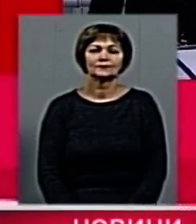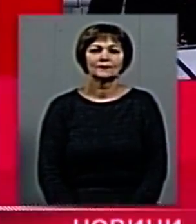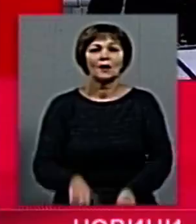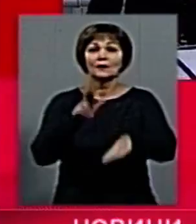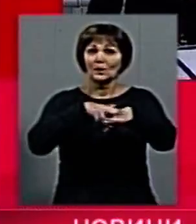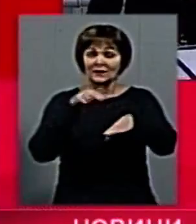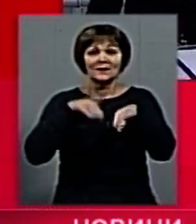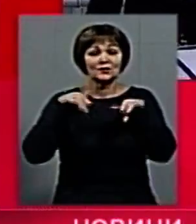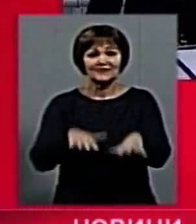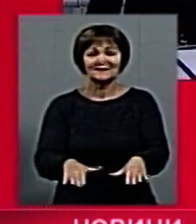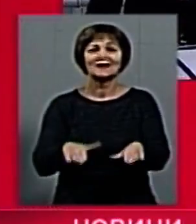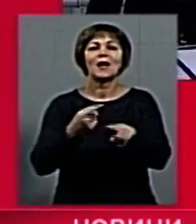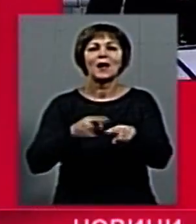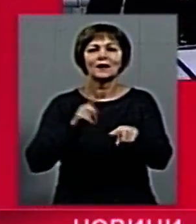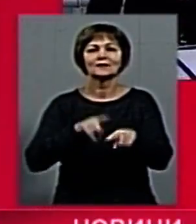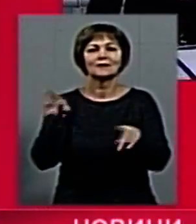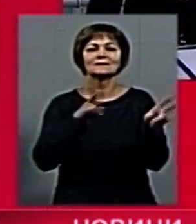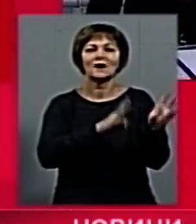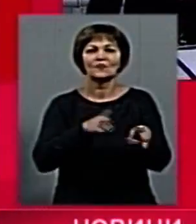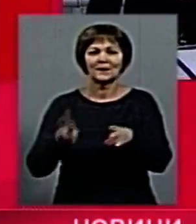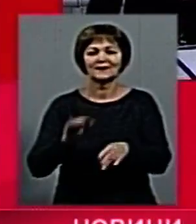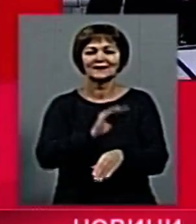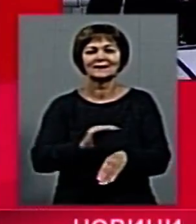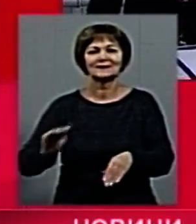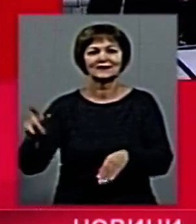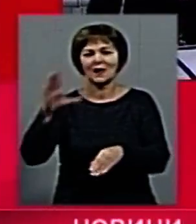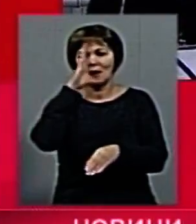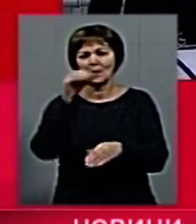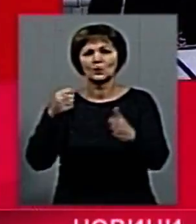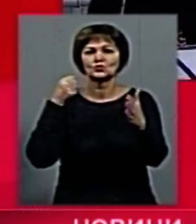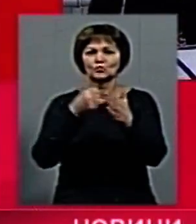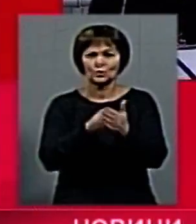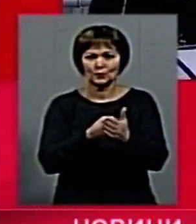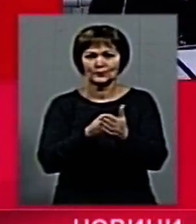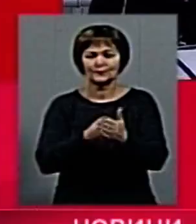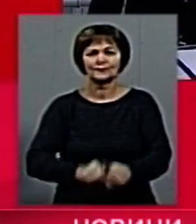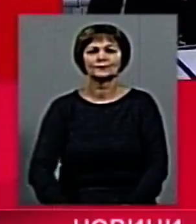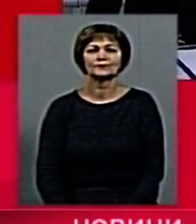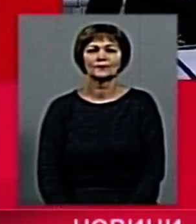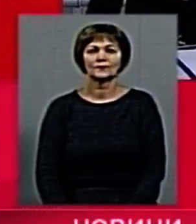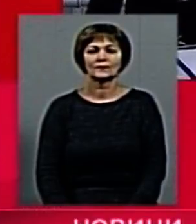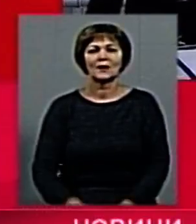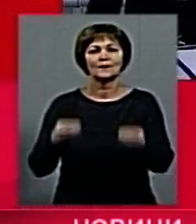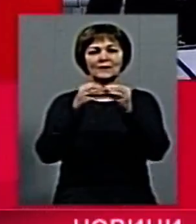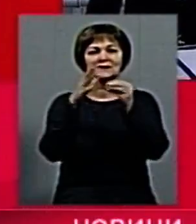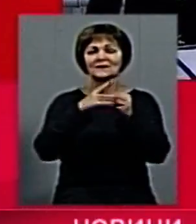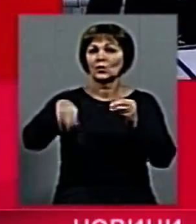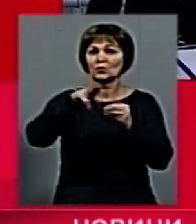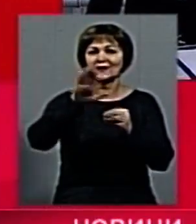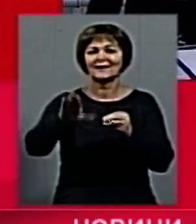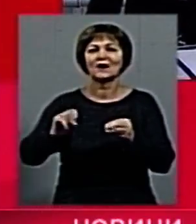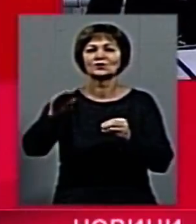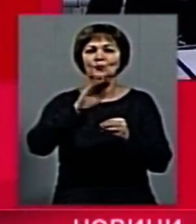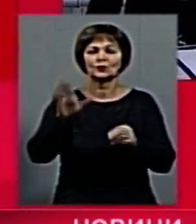Поліція розслідує справу щодо травмування дитини маршруткою. З 15 грудня на